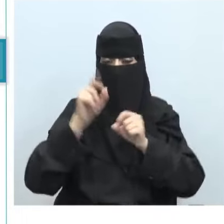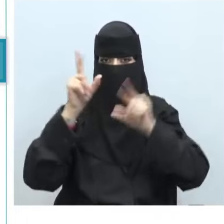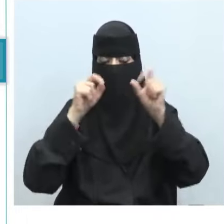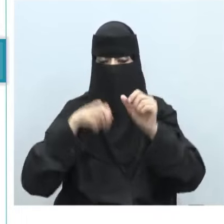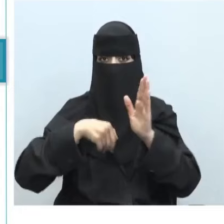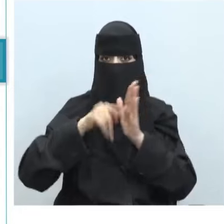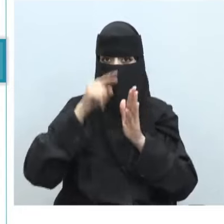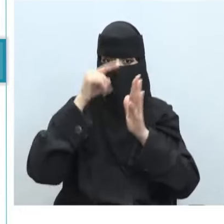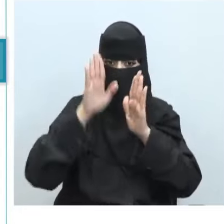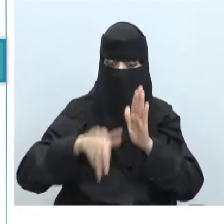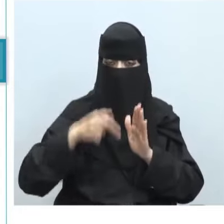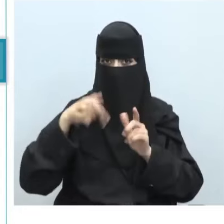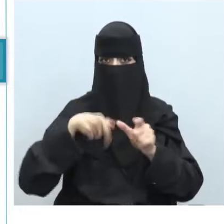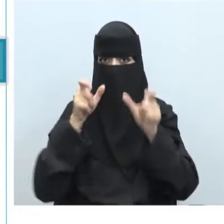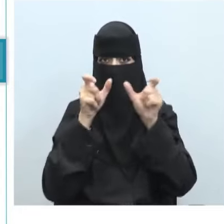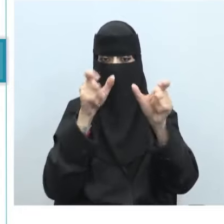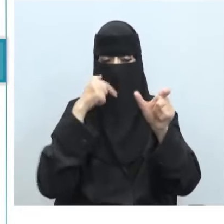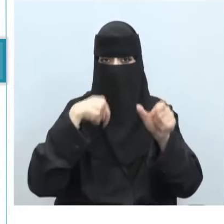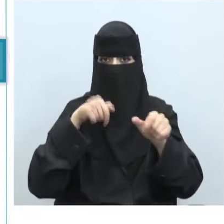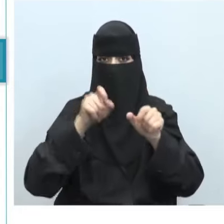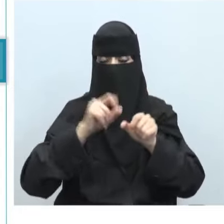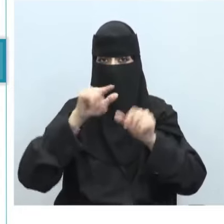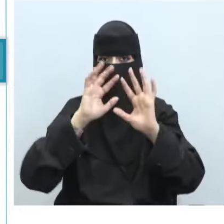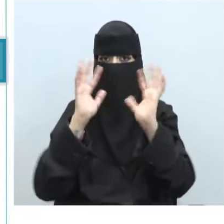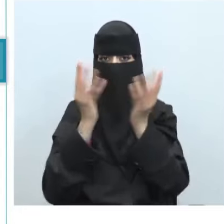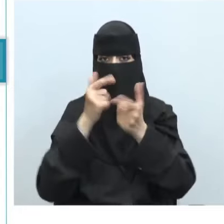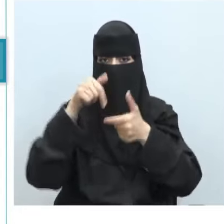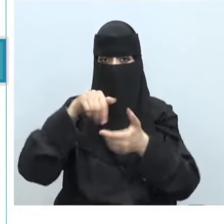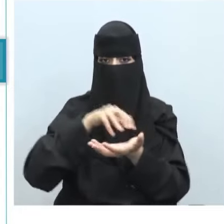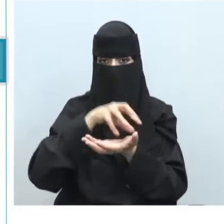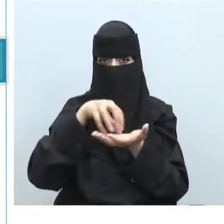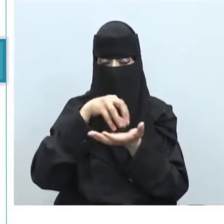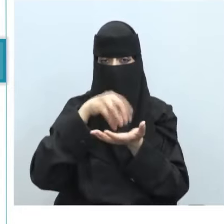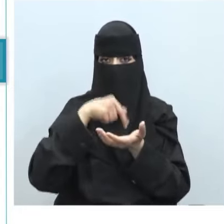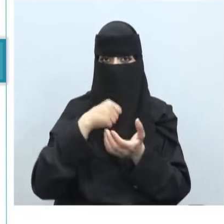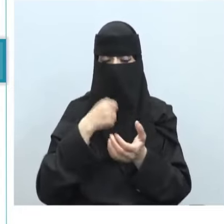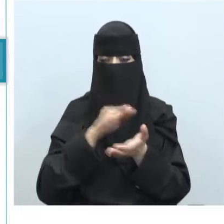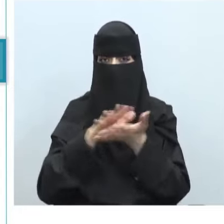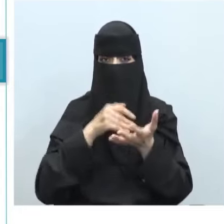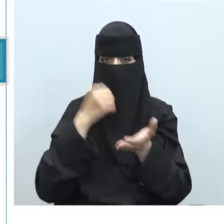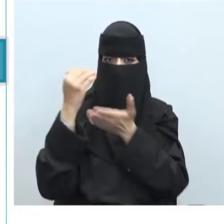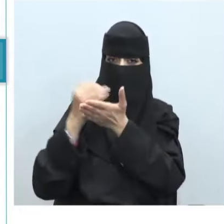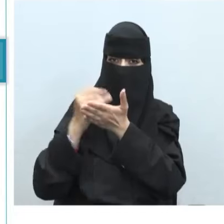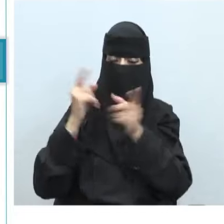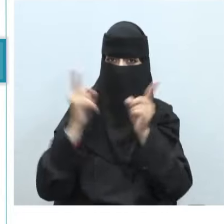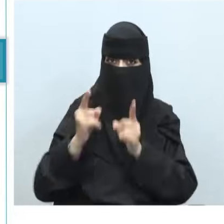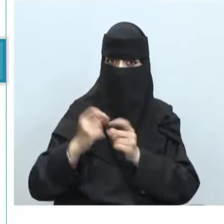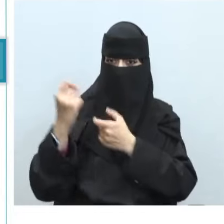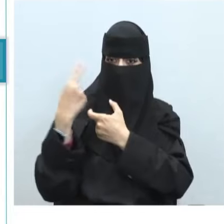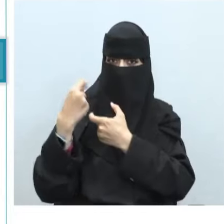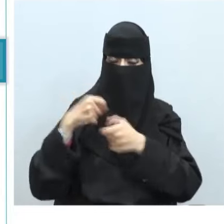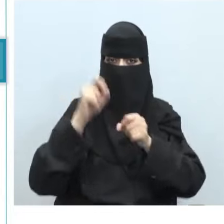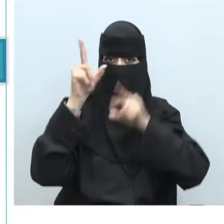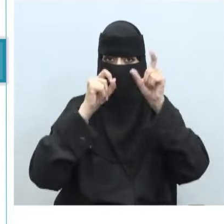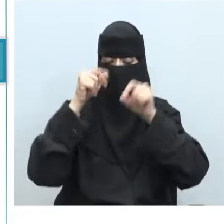سن هذه القوانين لحماية الأمن القومي للبلاد ومصالحها الاقتصادية من التهديدات السبرانية